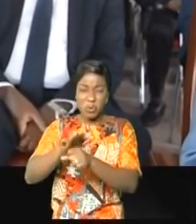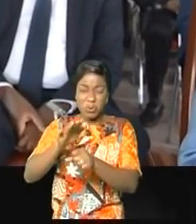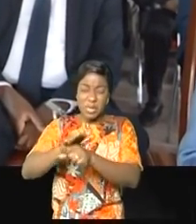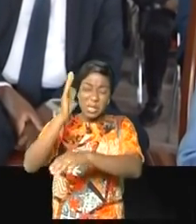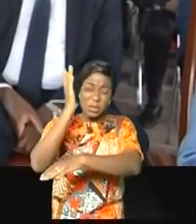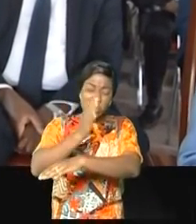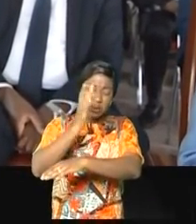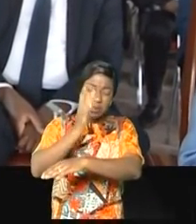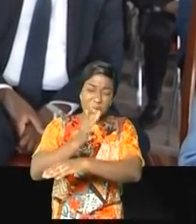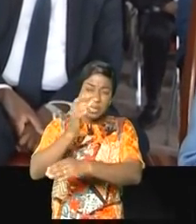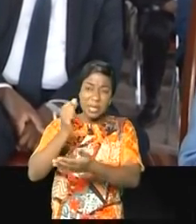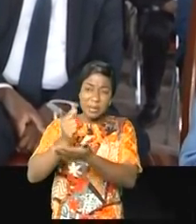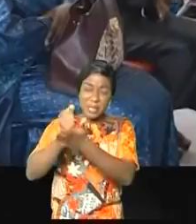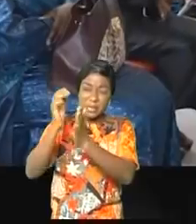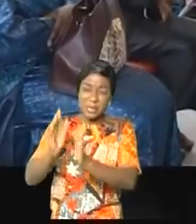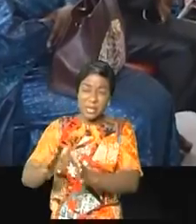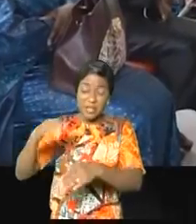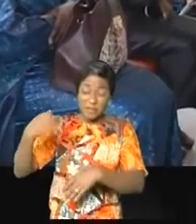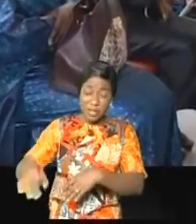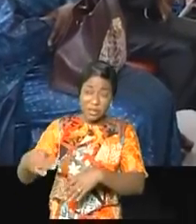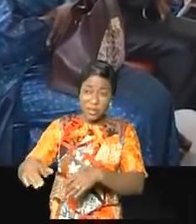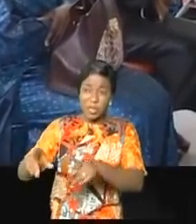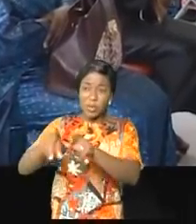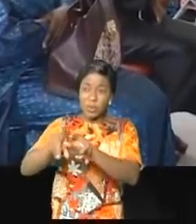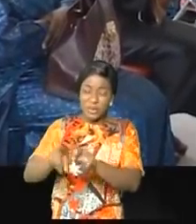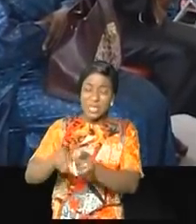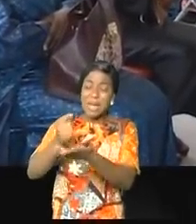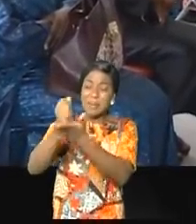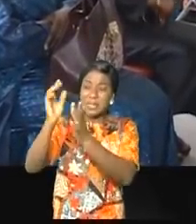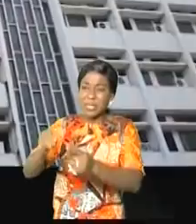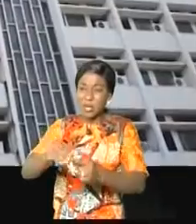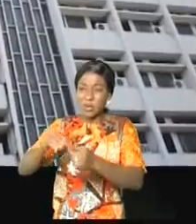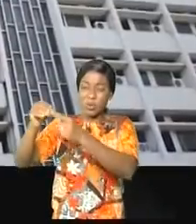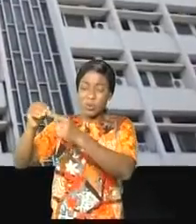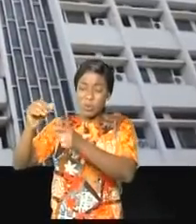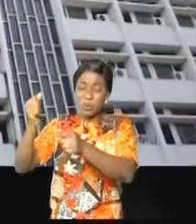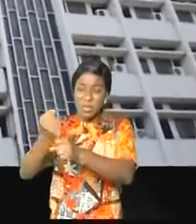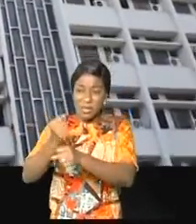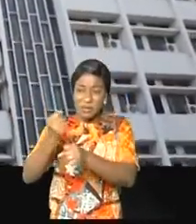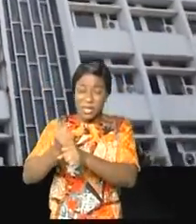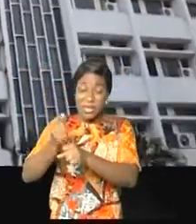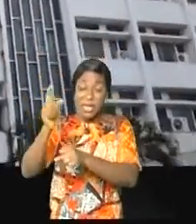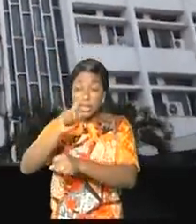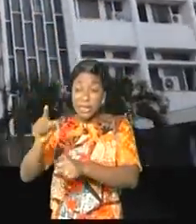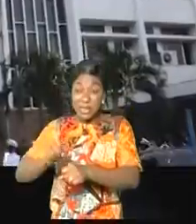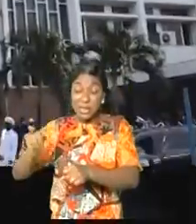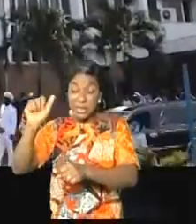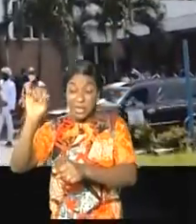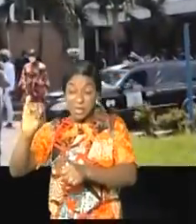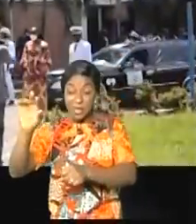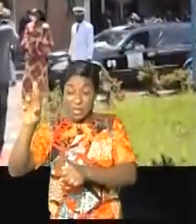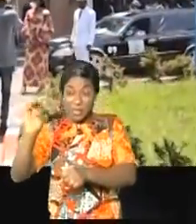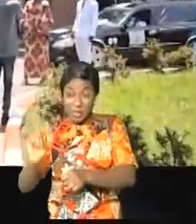d'ambassade à Paris et à Washington, ensuite comme ambassadeur extraordinaire et plénipotentiaire du Zahir, au Kenya de